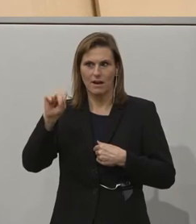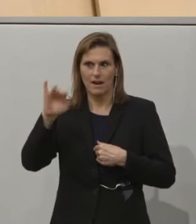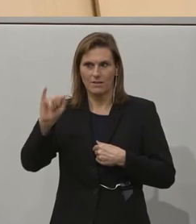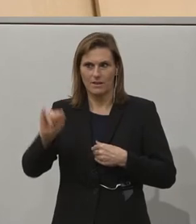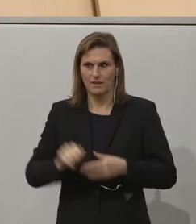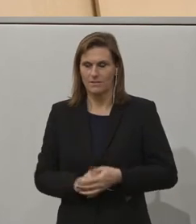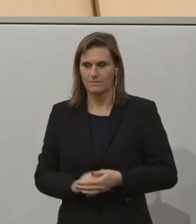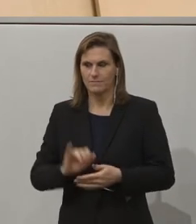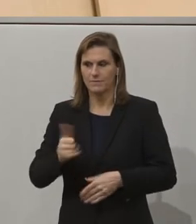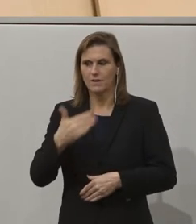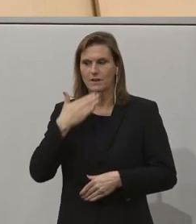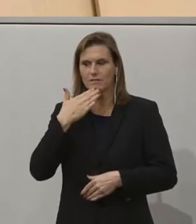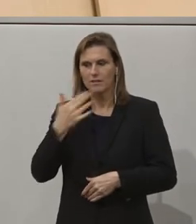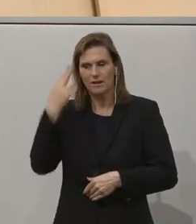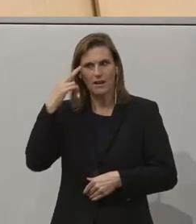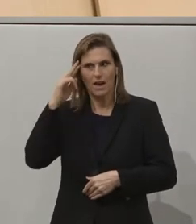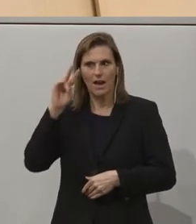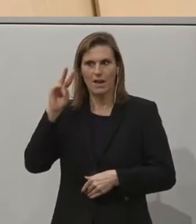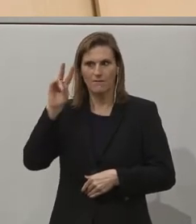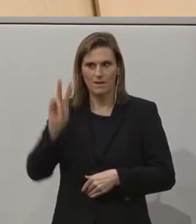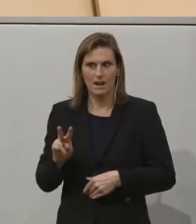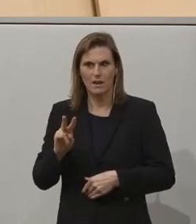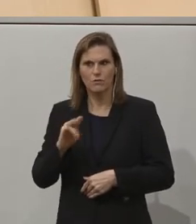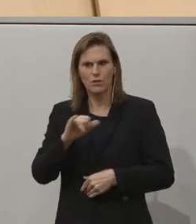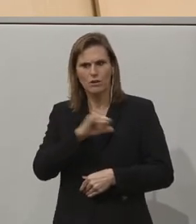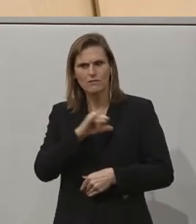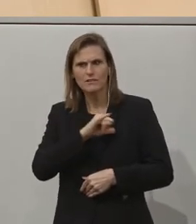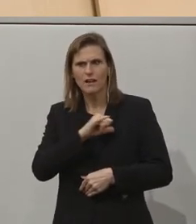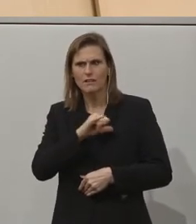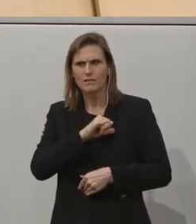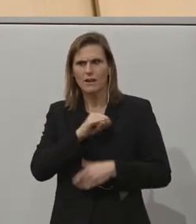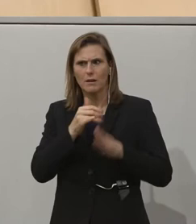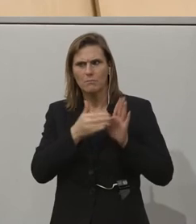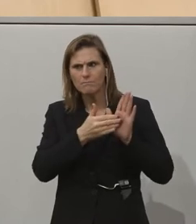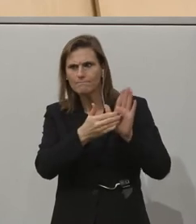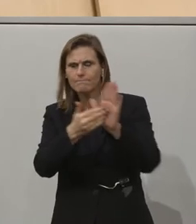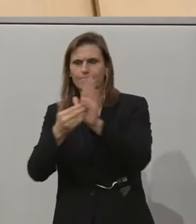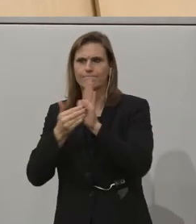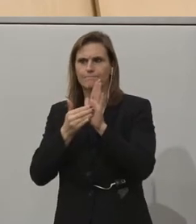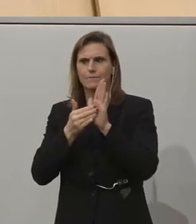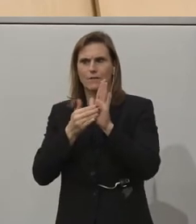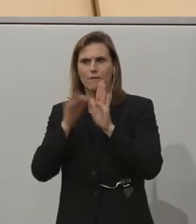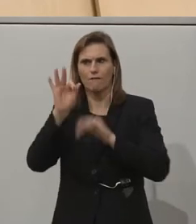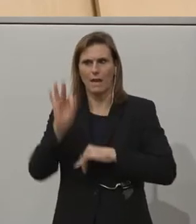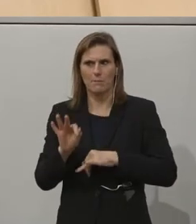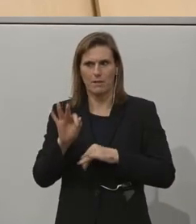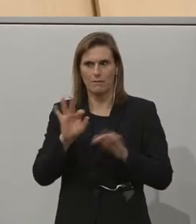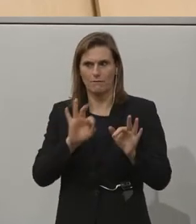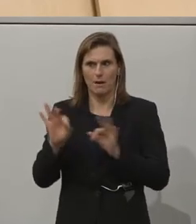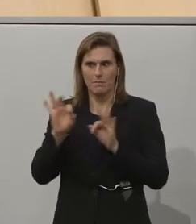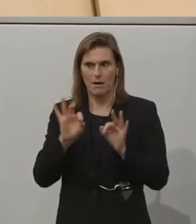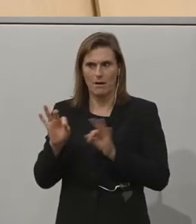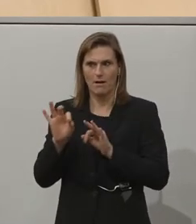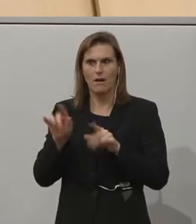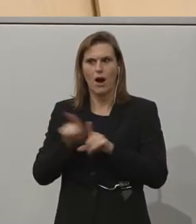Ja, danke, Herr Virani, für diese interessante Präsentation und für die Vorstellung von Fable. Mich würde es